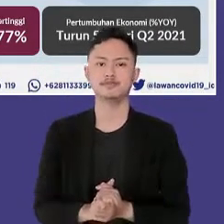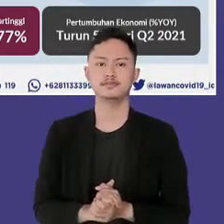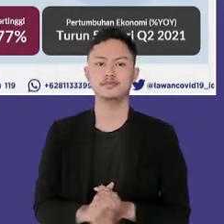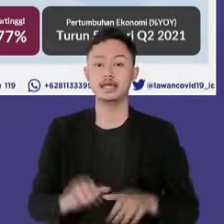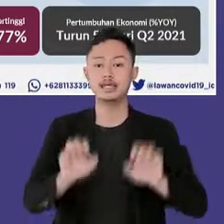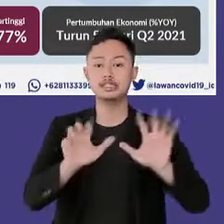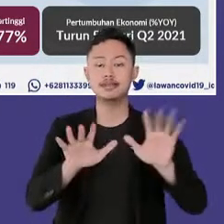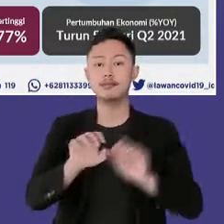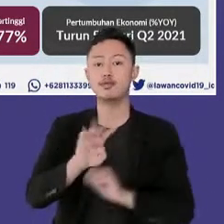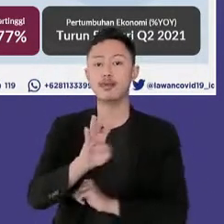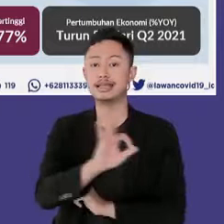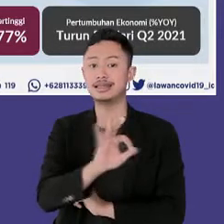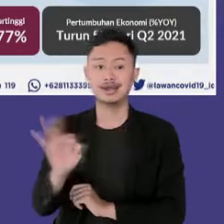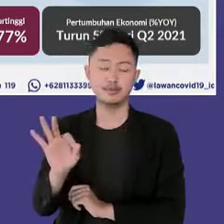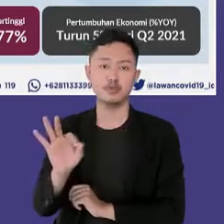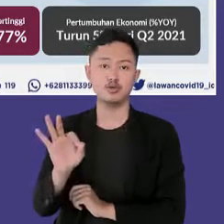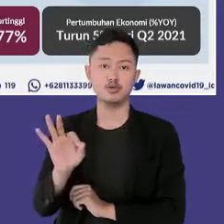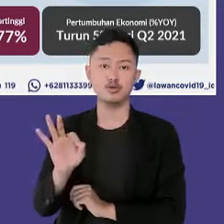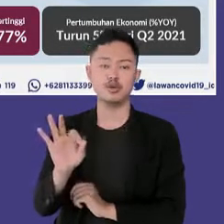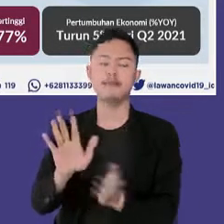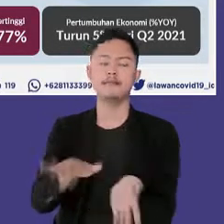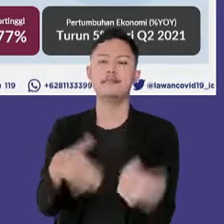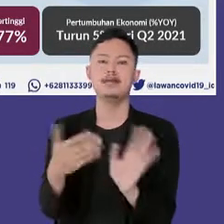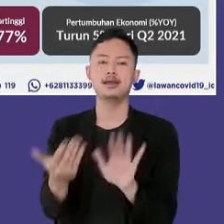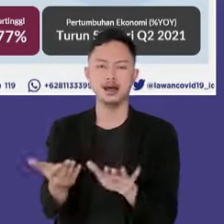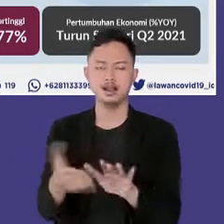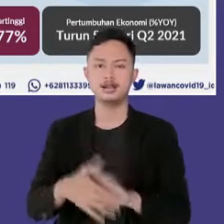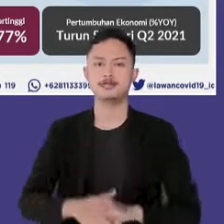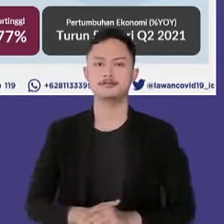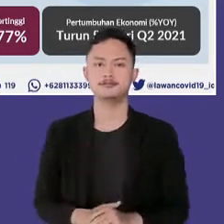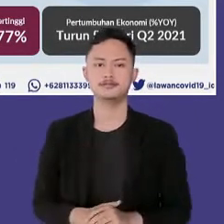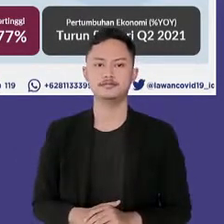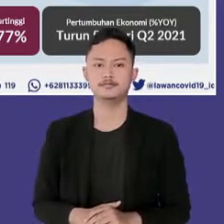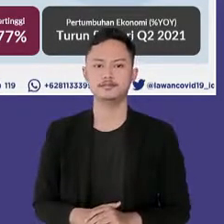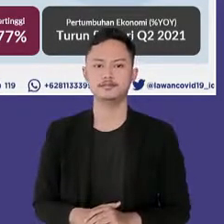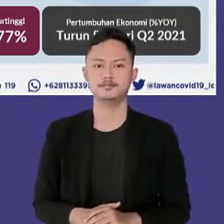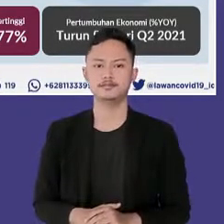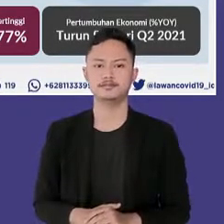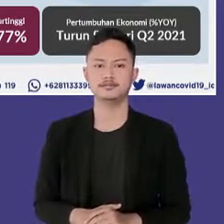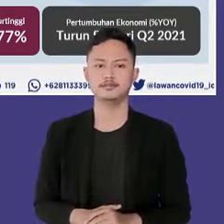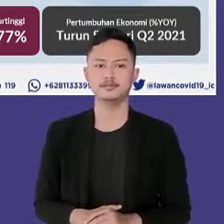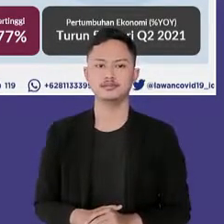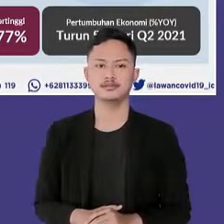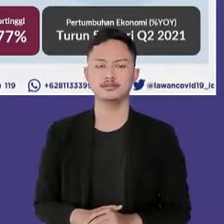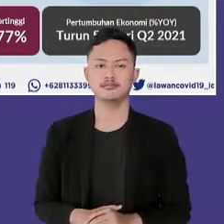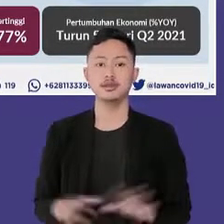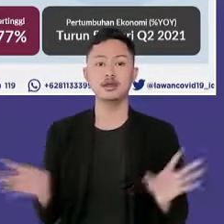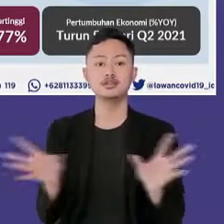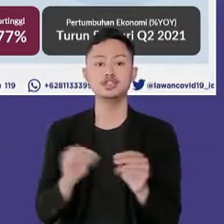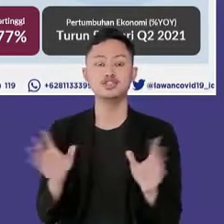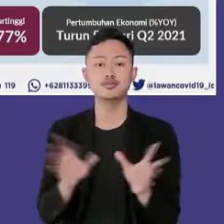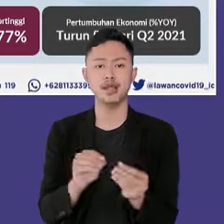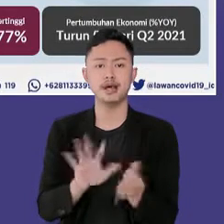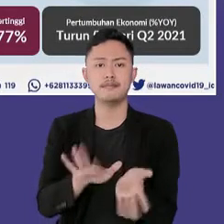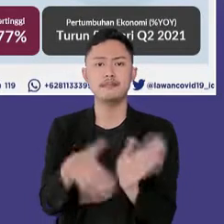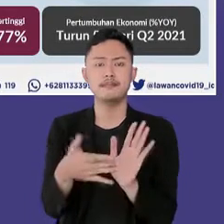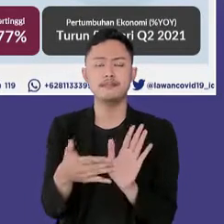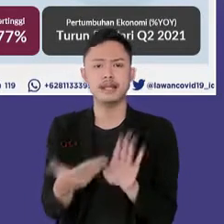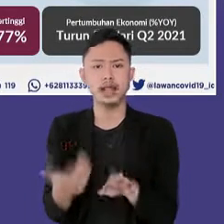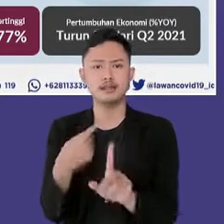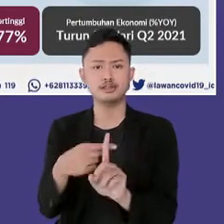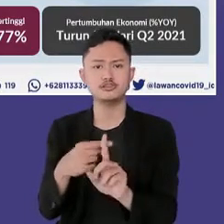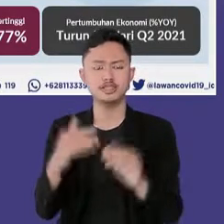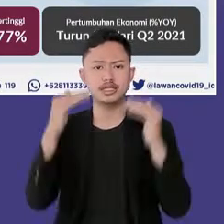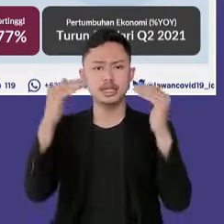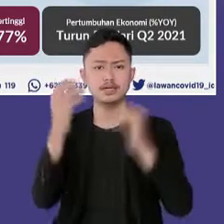94.000 diantaranya dilaporkan meninggal dunia angka positivity rate mingguan tertinggi berada pada angka